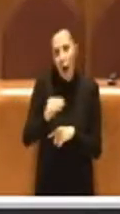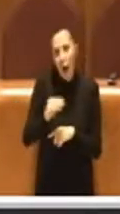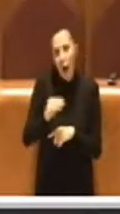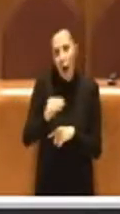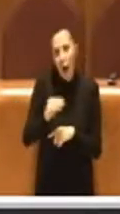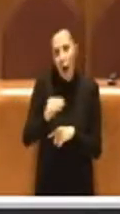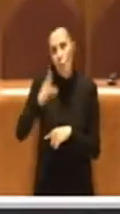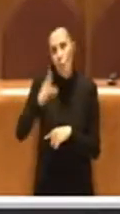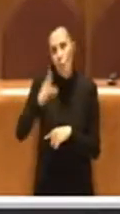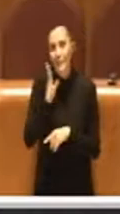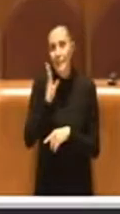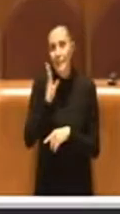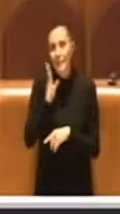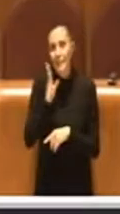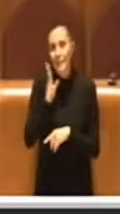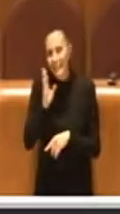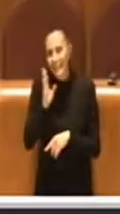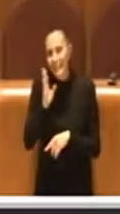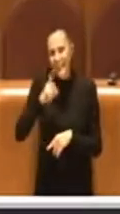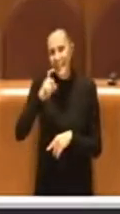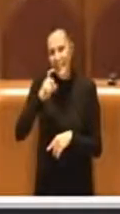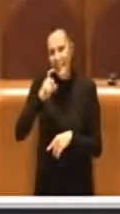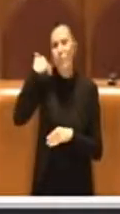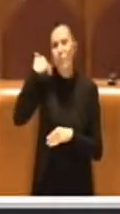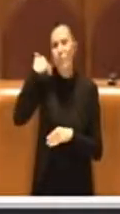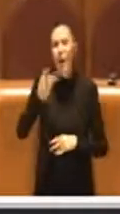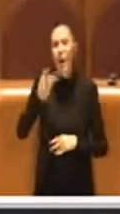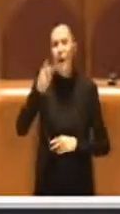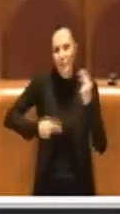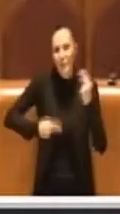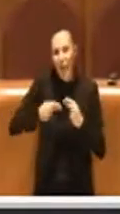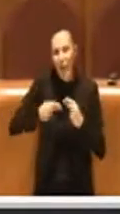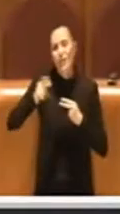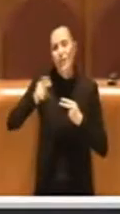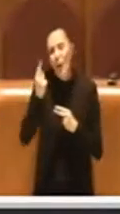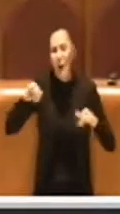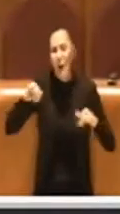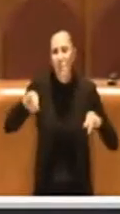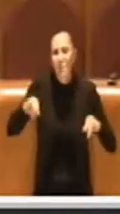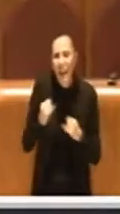dire che il debito fuori di bilancio, essendo una peculiarità della politica amministrazione,